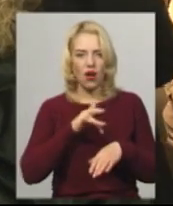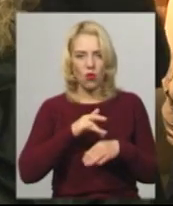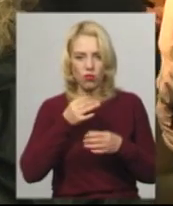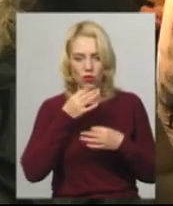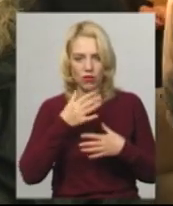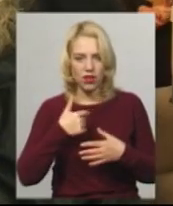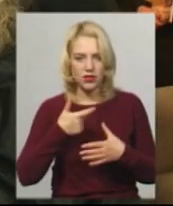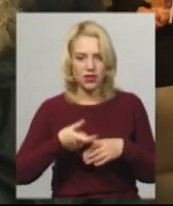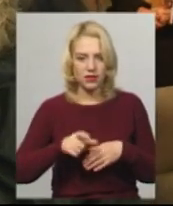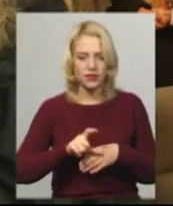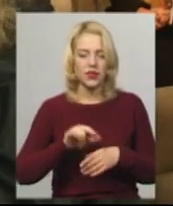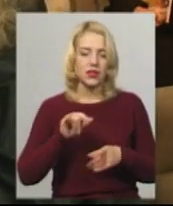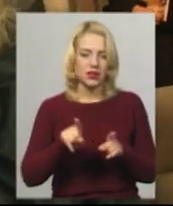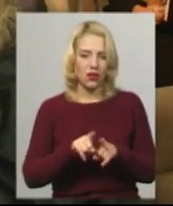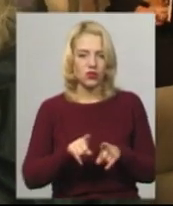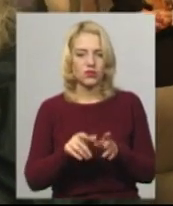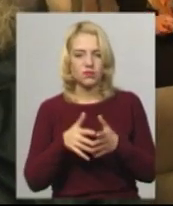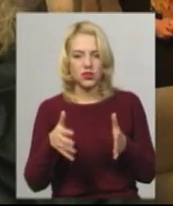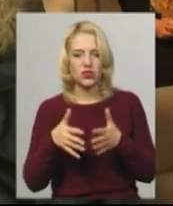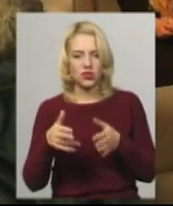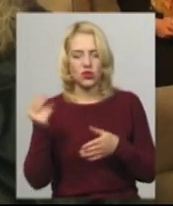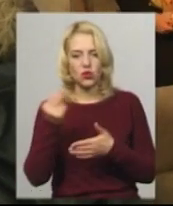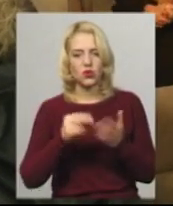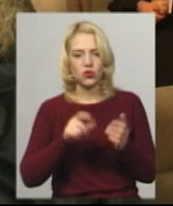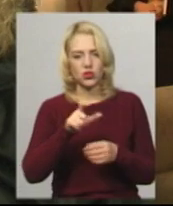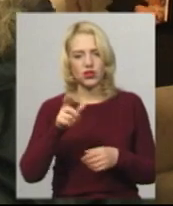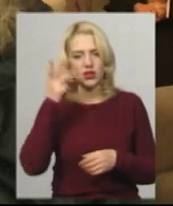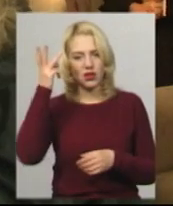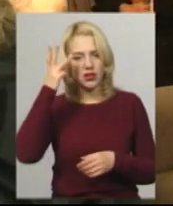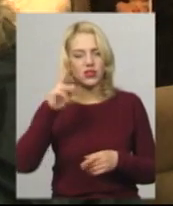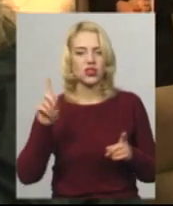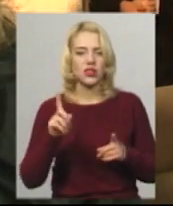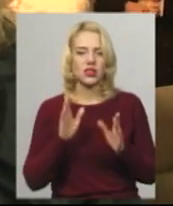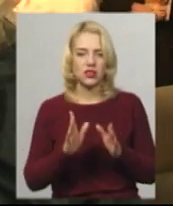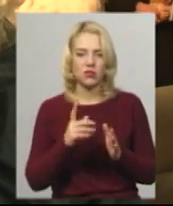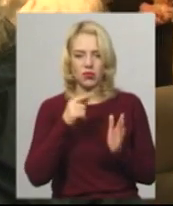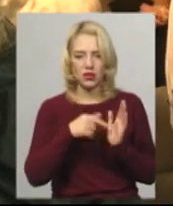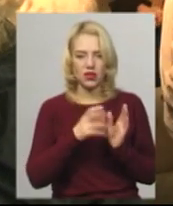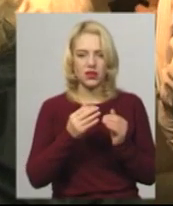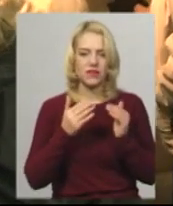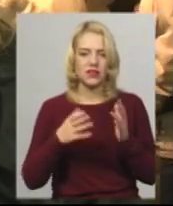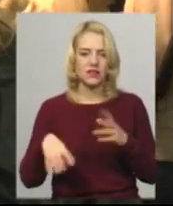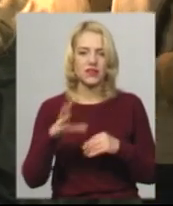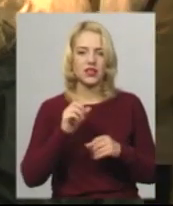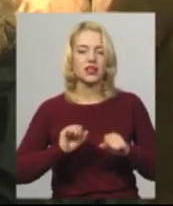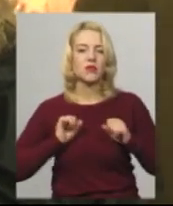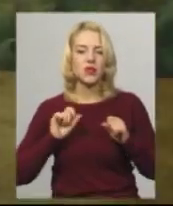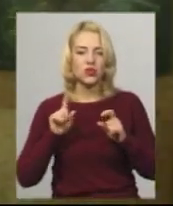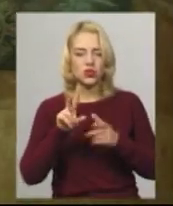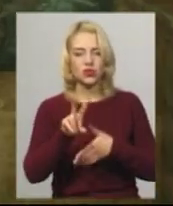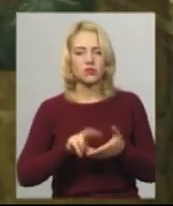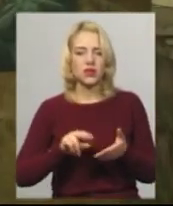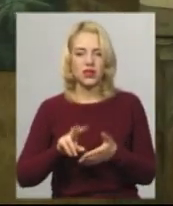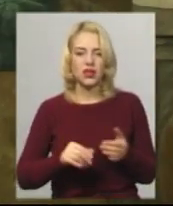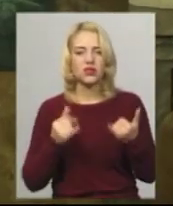більшість художників Хмельниччини, які тільки попадали на виставки, всіх намагалися щось перейняти.